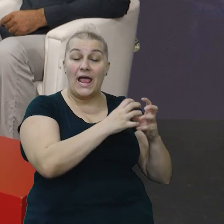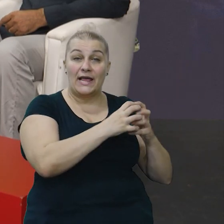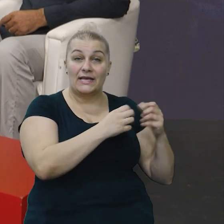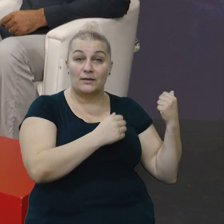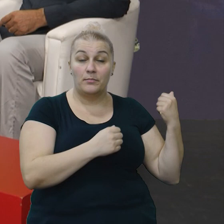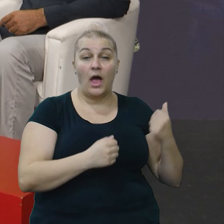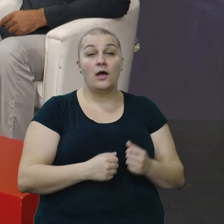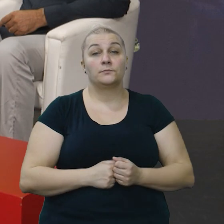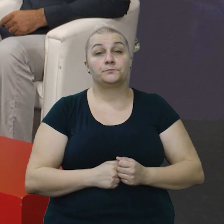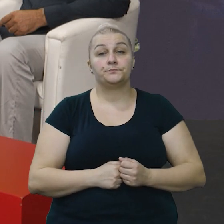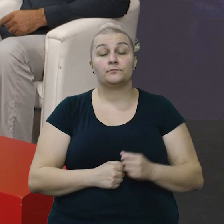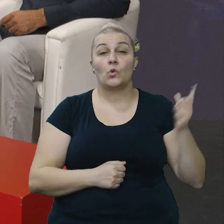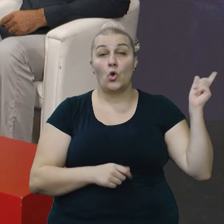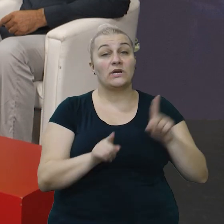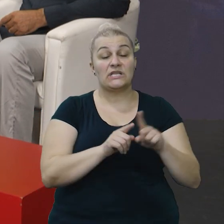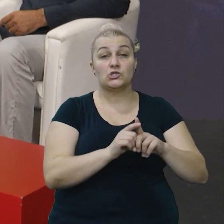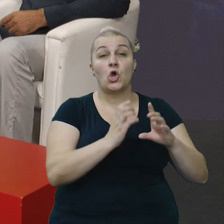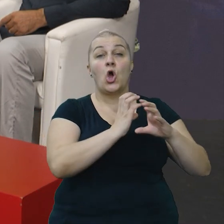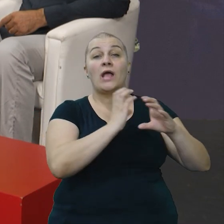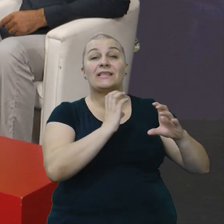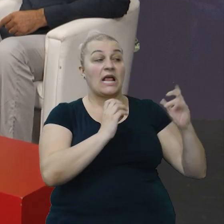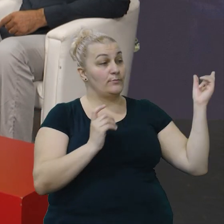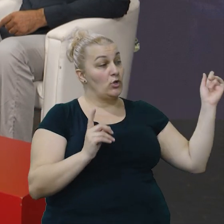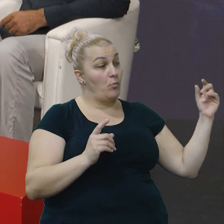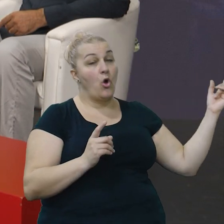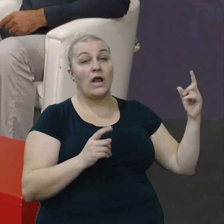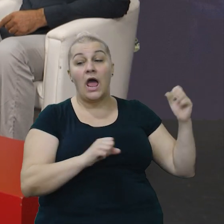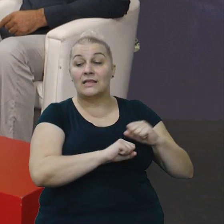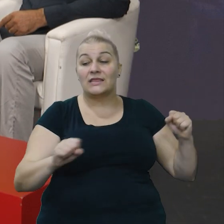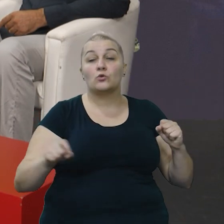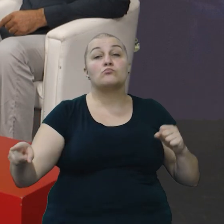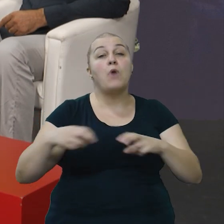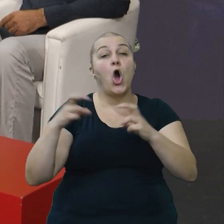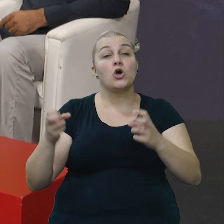kretanju transportera prema nama treba digniti most u zraki.